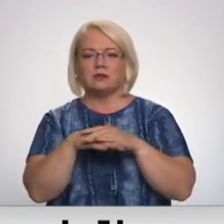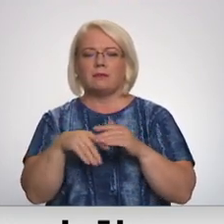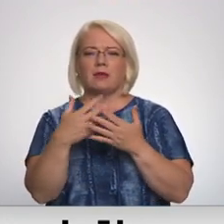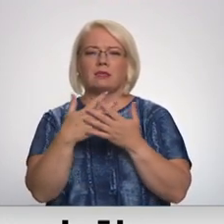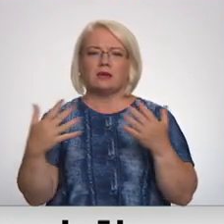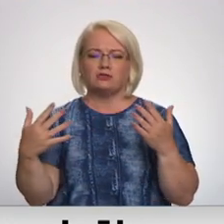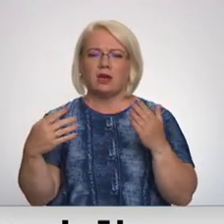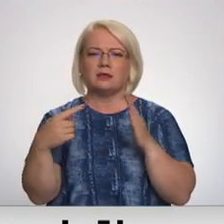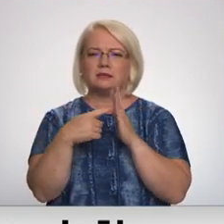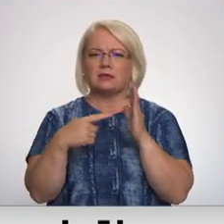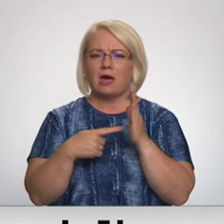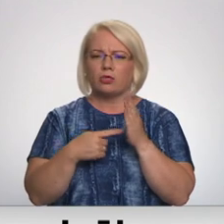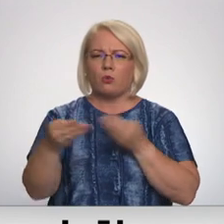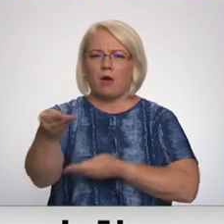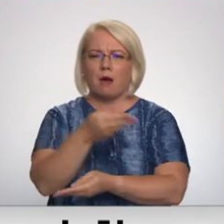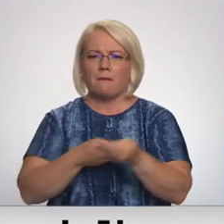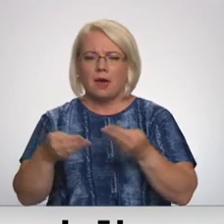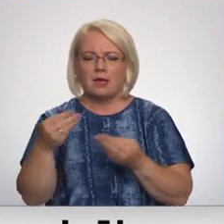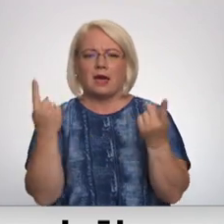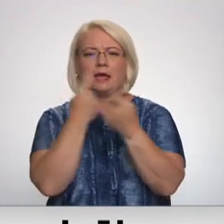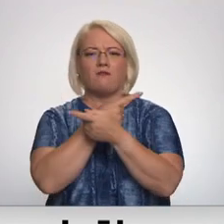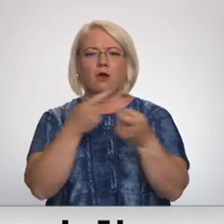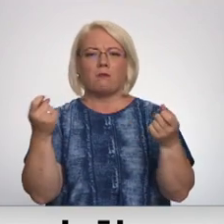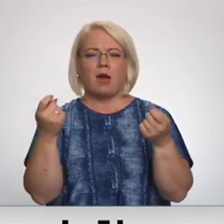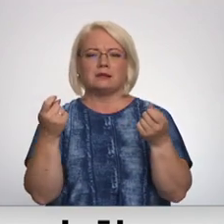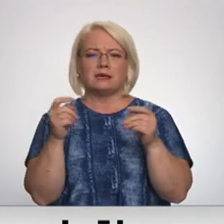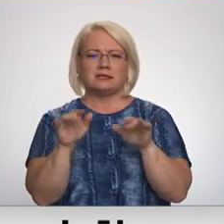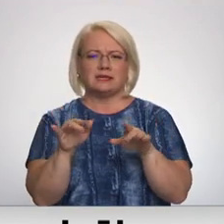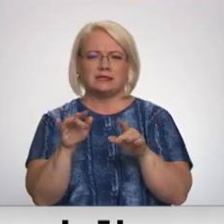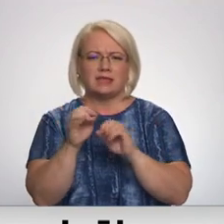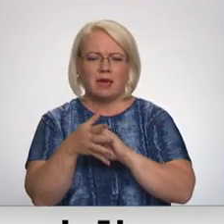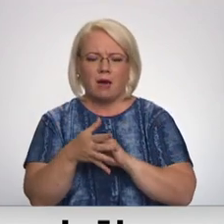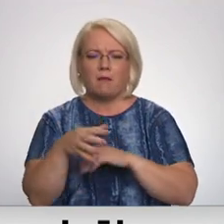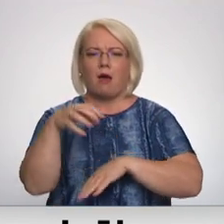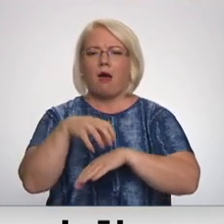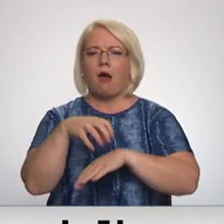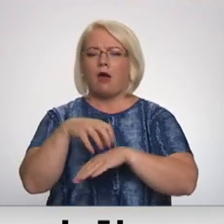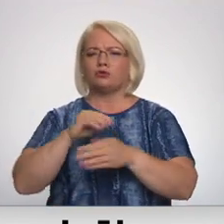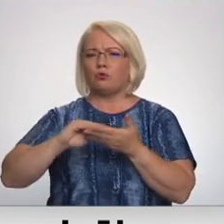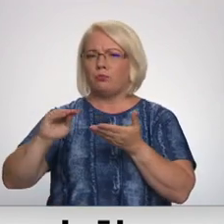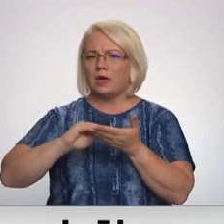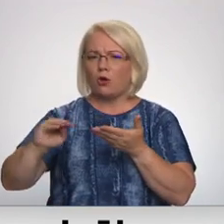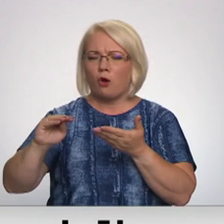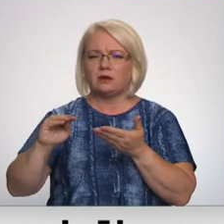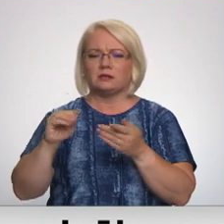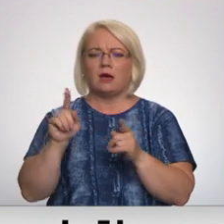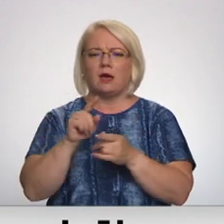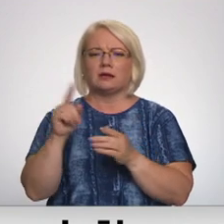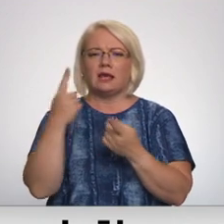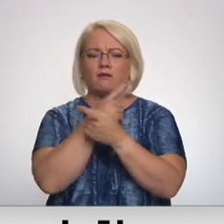datu apmaiņas ar informācijas sistēmām, ar ārstu biroju, kas mums ir informācijas dati no